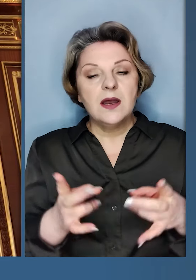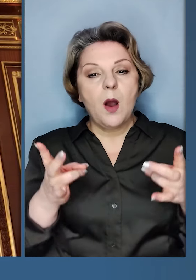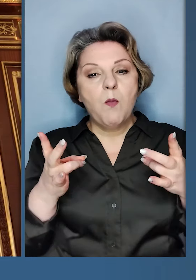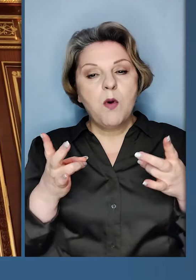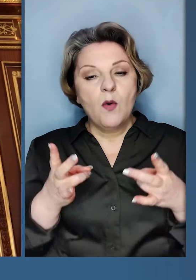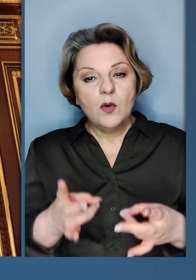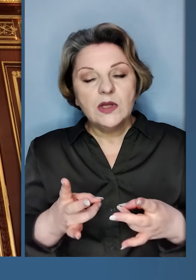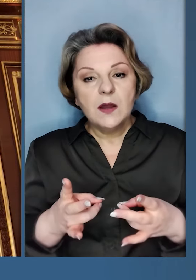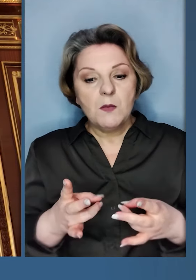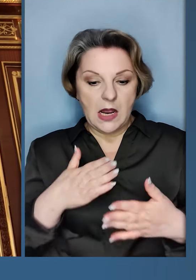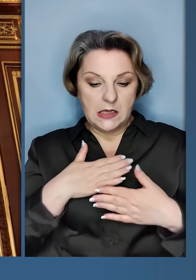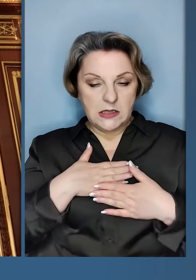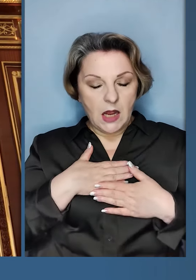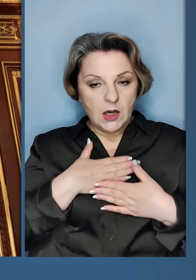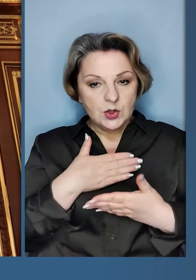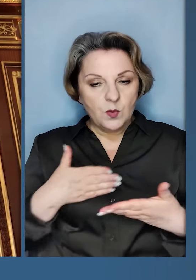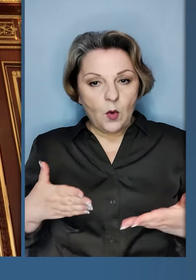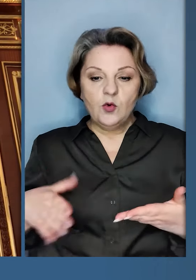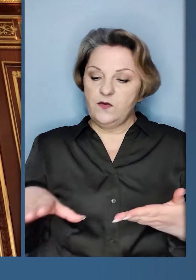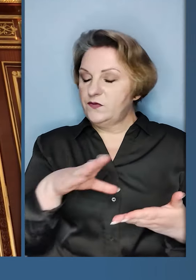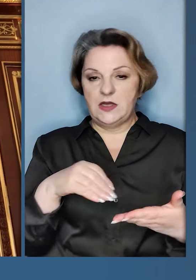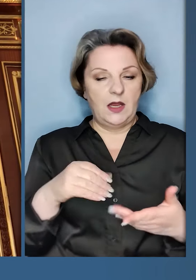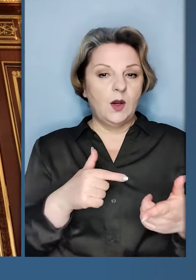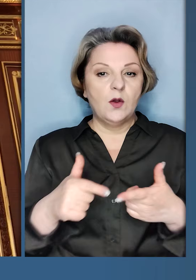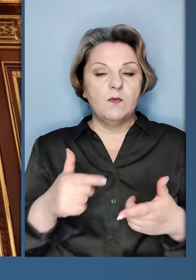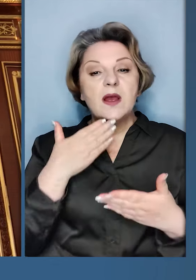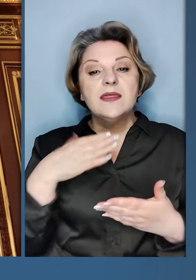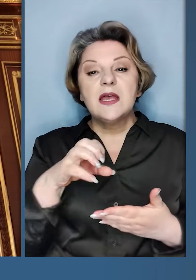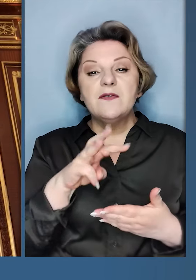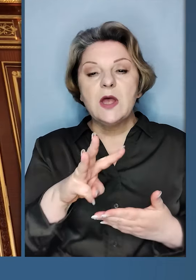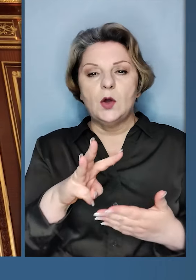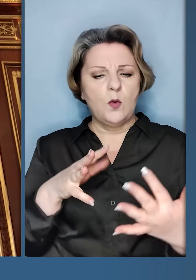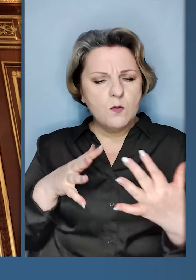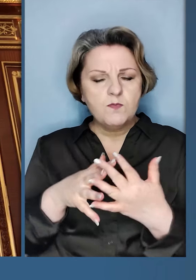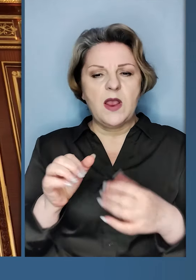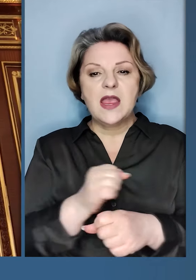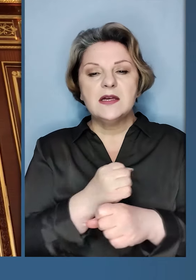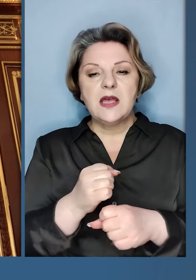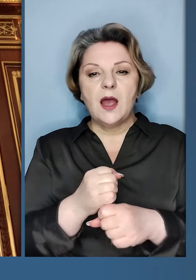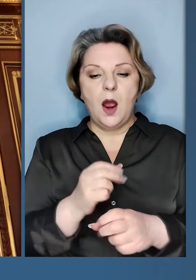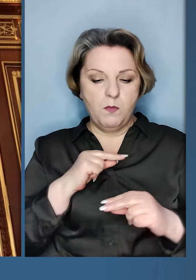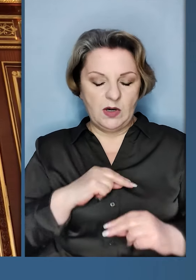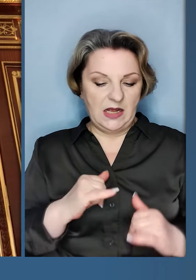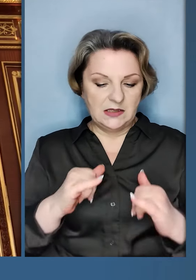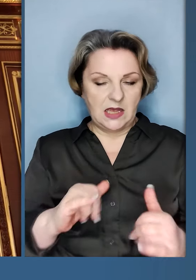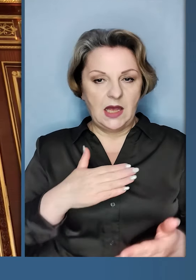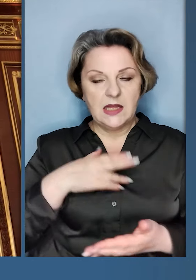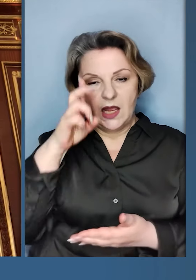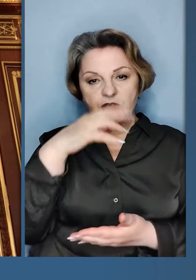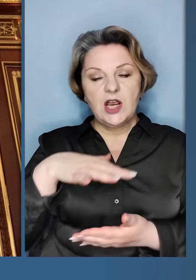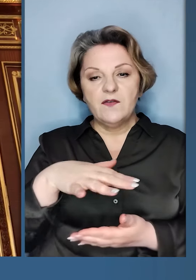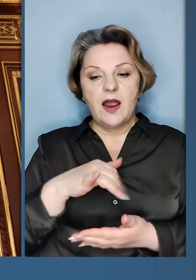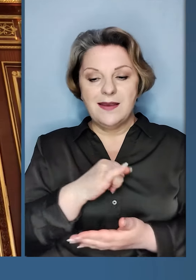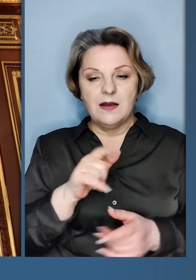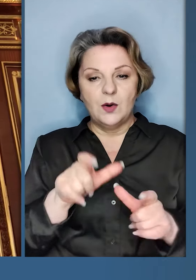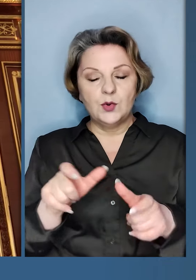дійсно потрібно і з нашого боку все готово. Дякую усім, хто б'ється та працює заради